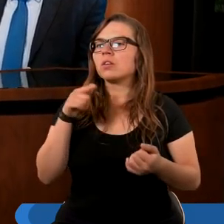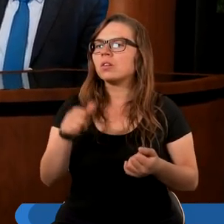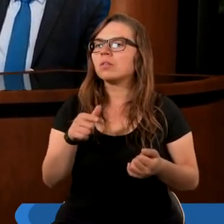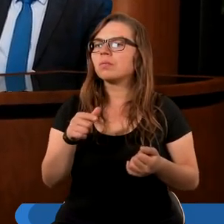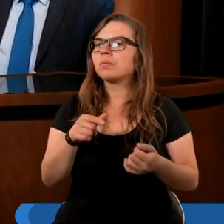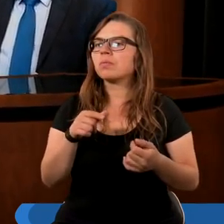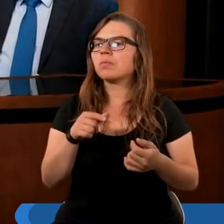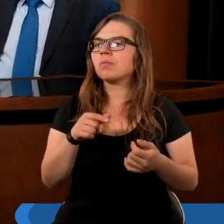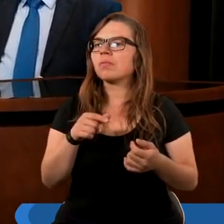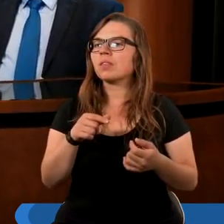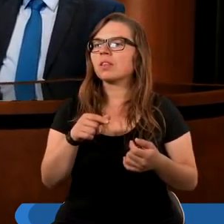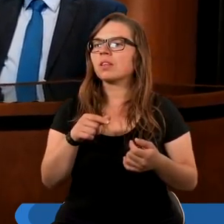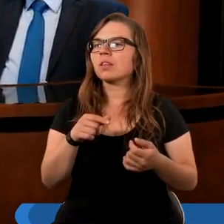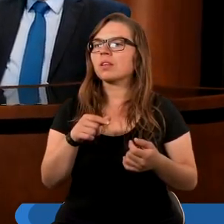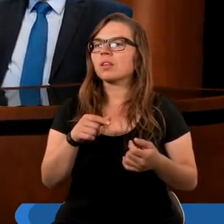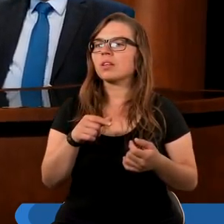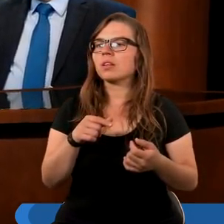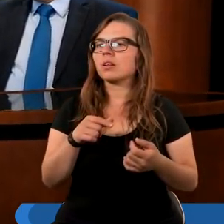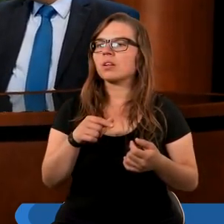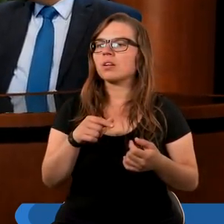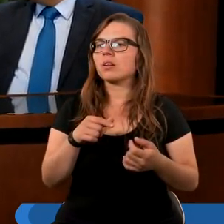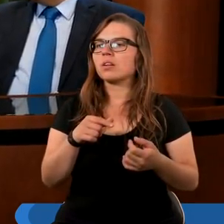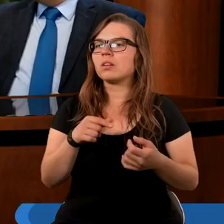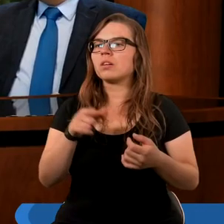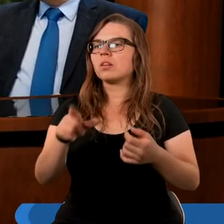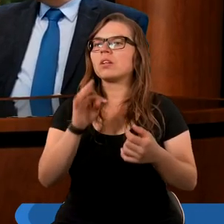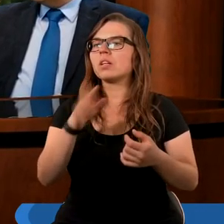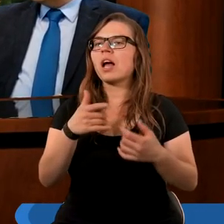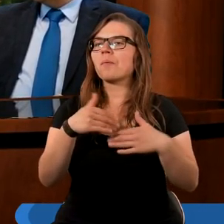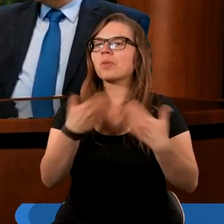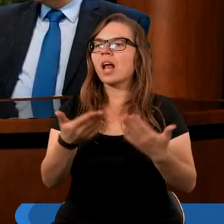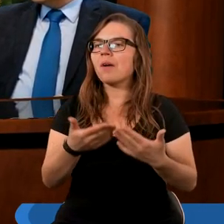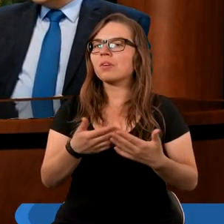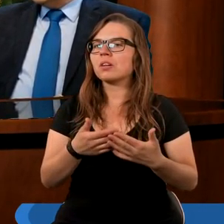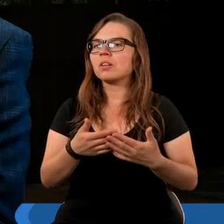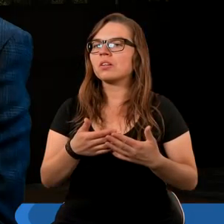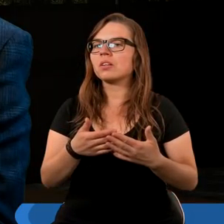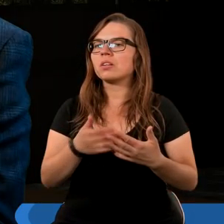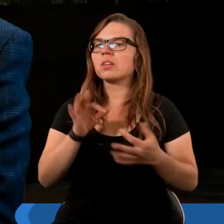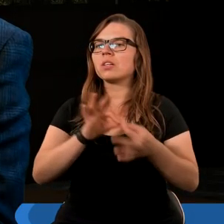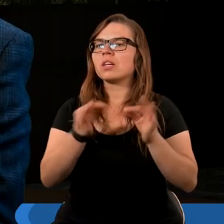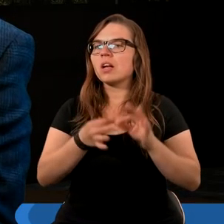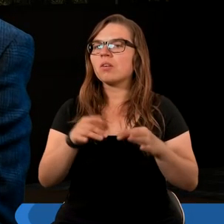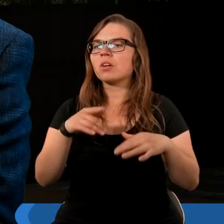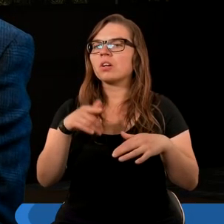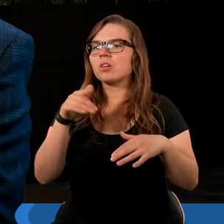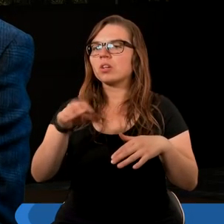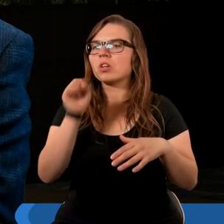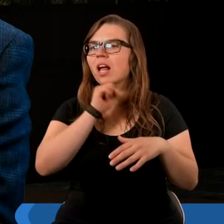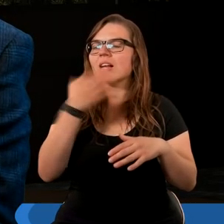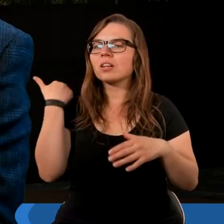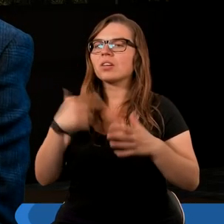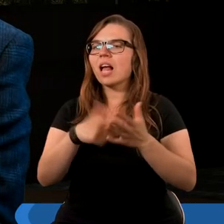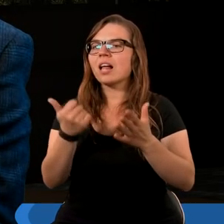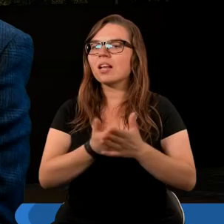które kiedyś istniały, urosły do rangi wielkich symboli. I takim jest Babylon. Gdybyśmy tak weszli w historię